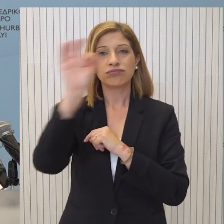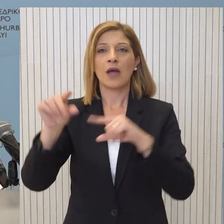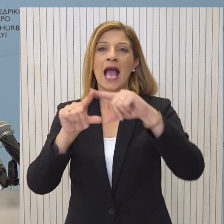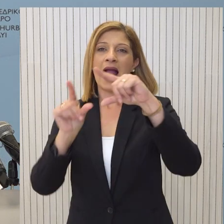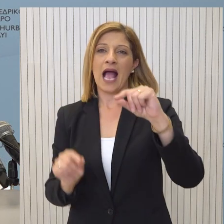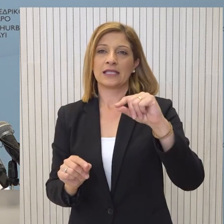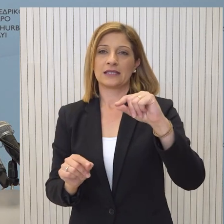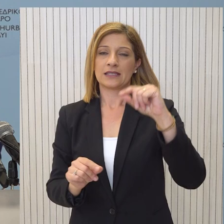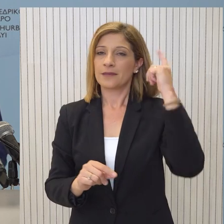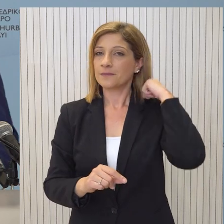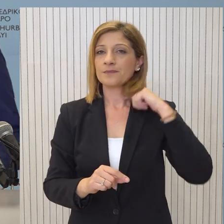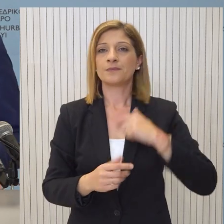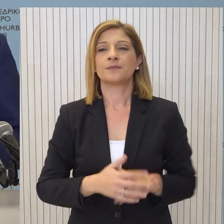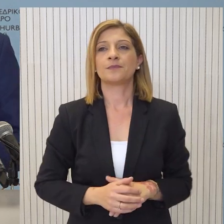γάσης.